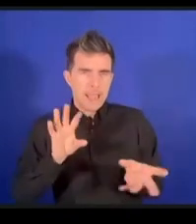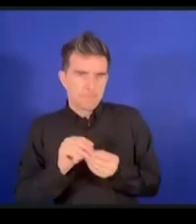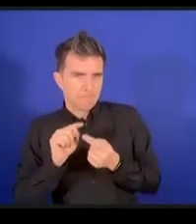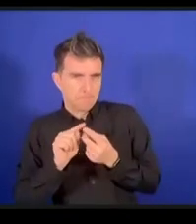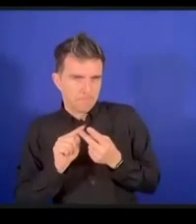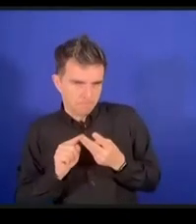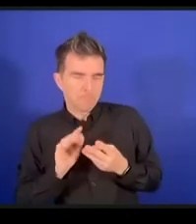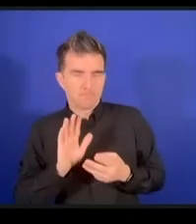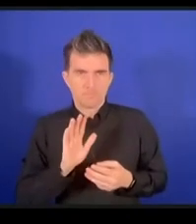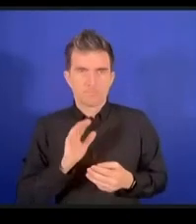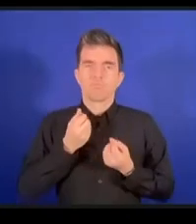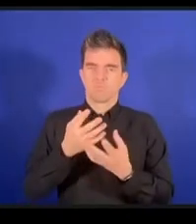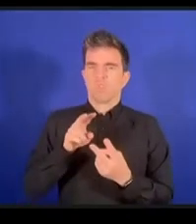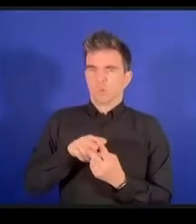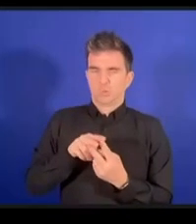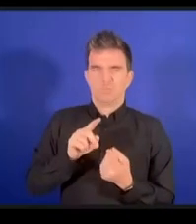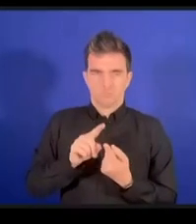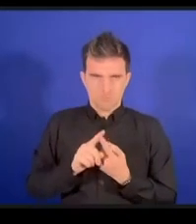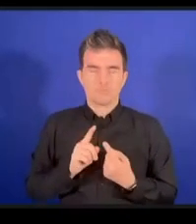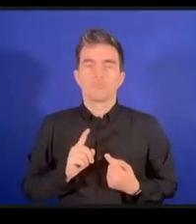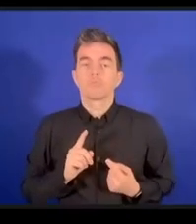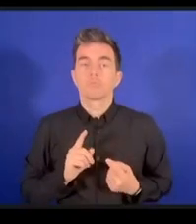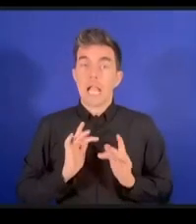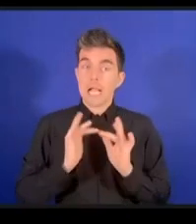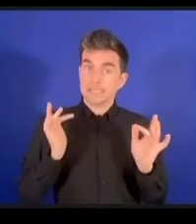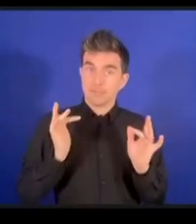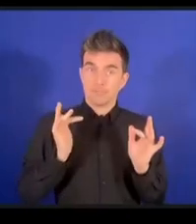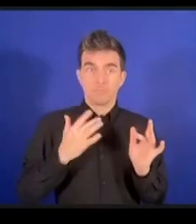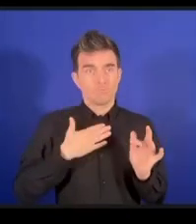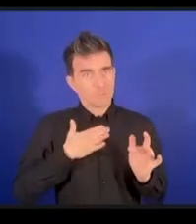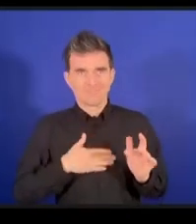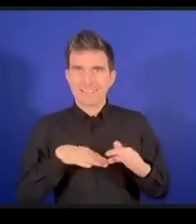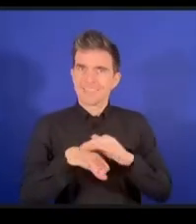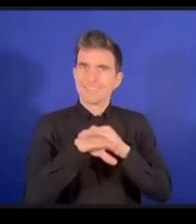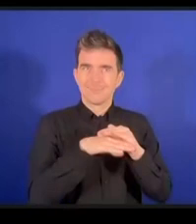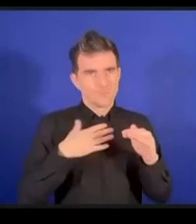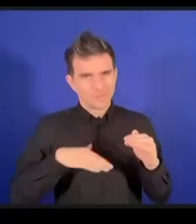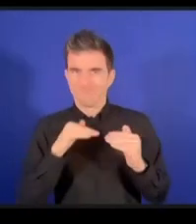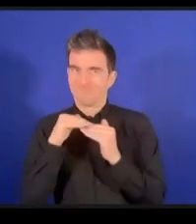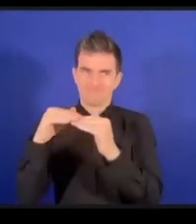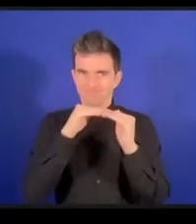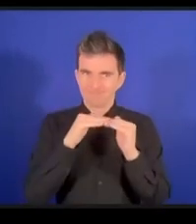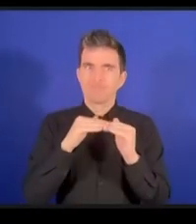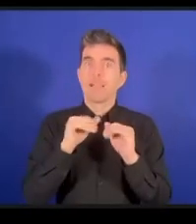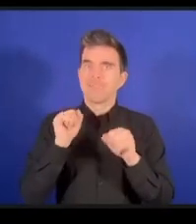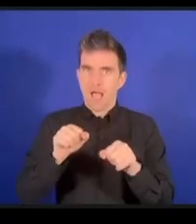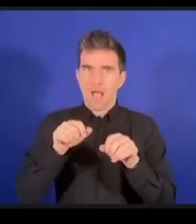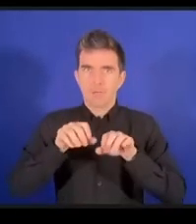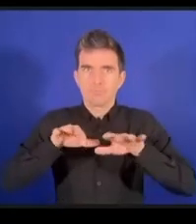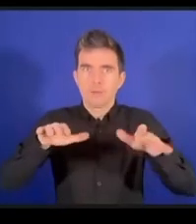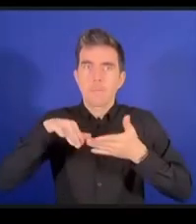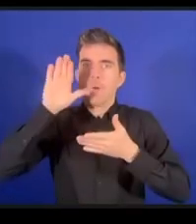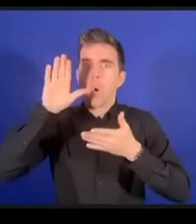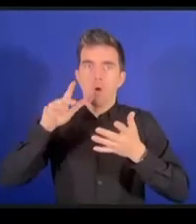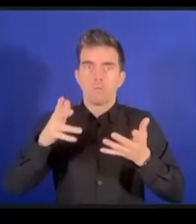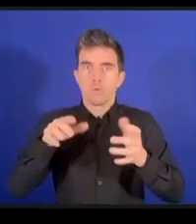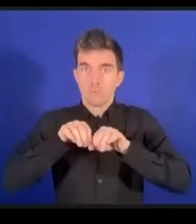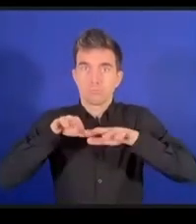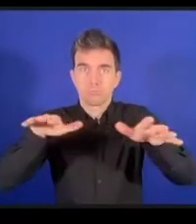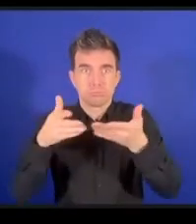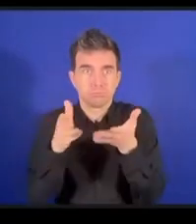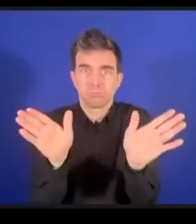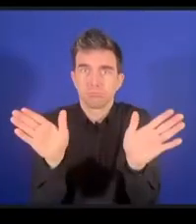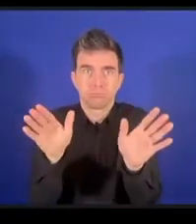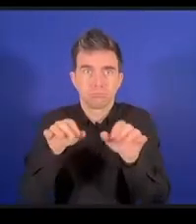はアクセス可能で平等でそしてキャパシティビルディングにつながらなければなりませんそしてまたサステナブルでなければなりません